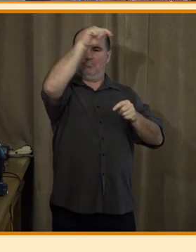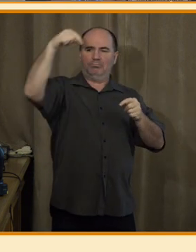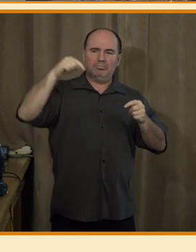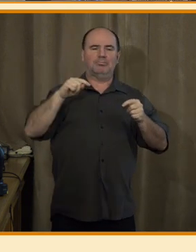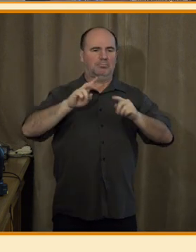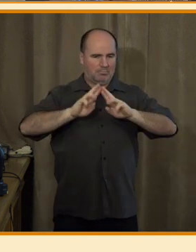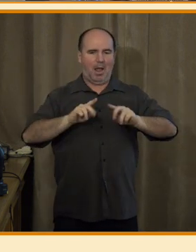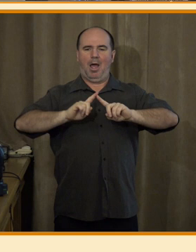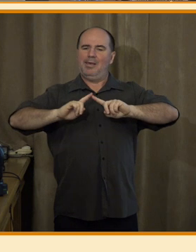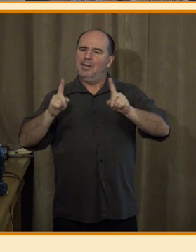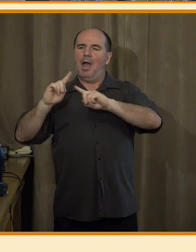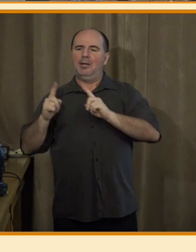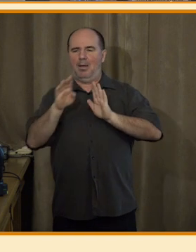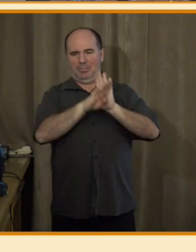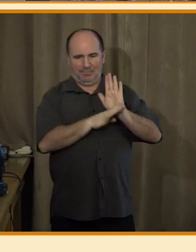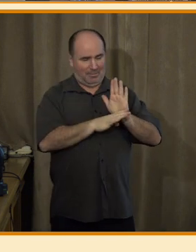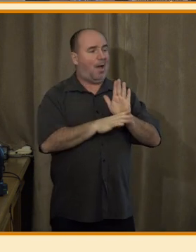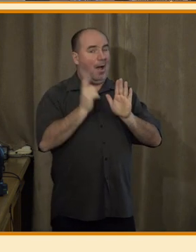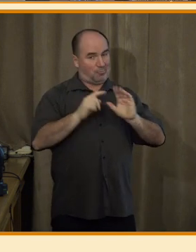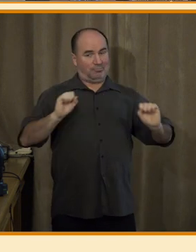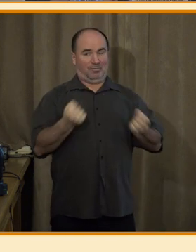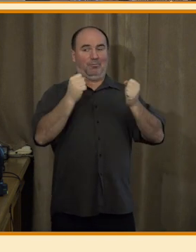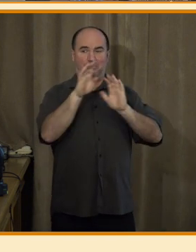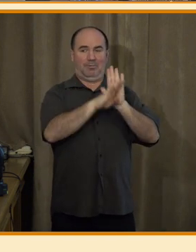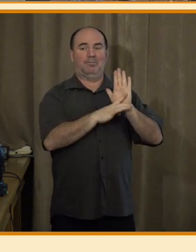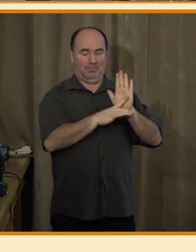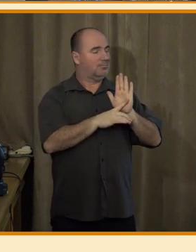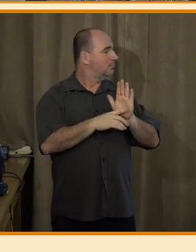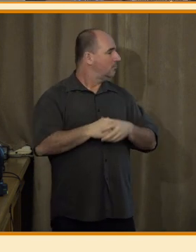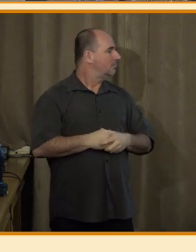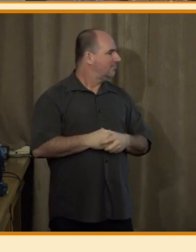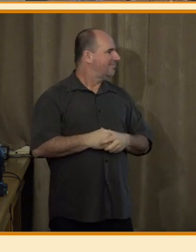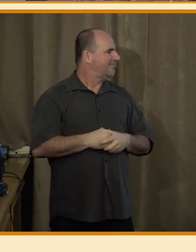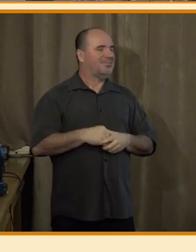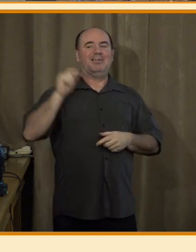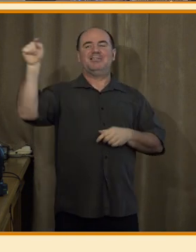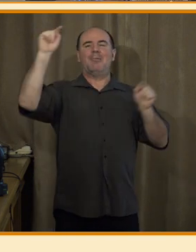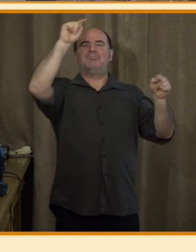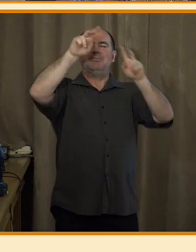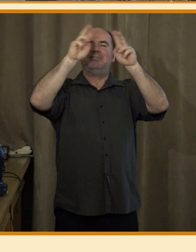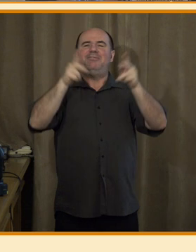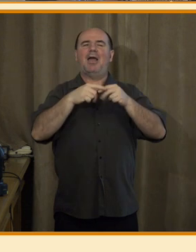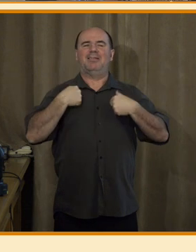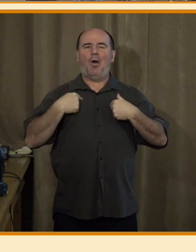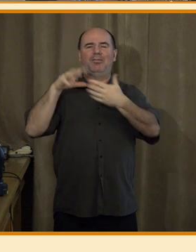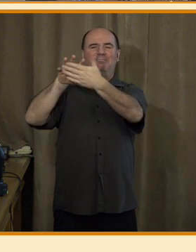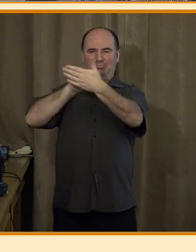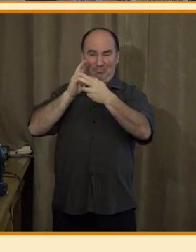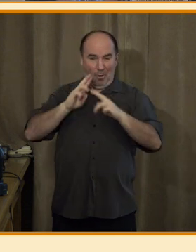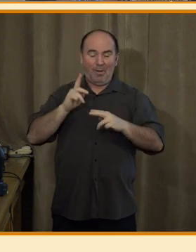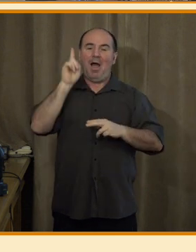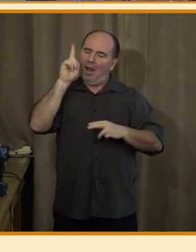prostředí nás asi o 2 týdny předběhlo s těmi pravidly seznám. My už jsme to v té doby měli taky připraveno. Ta